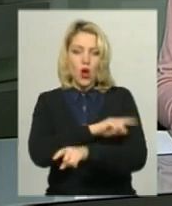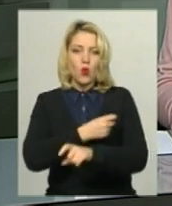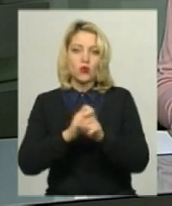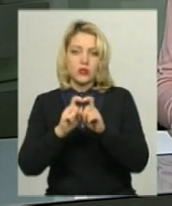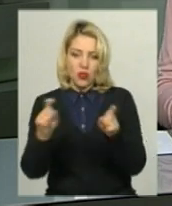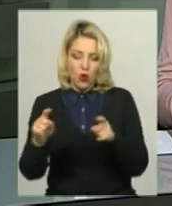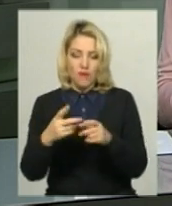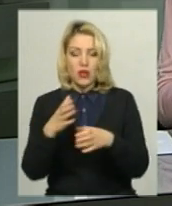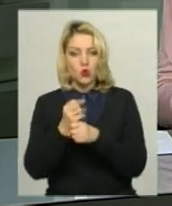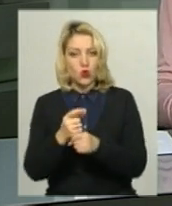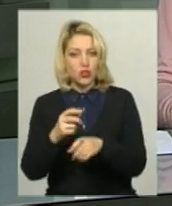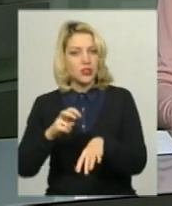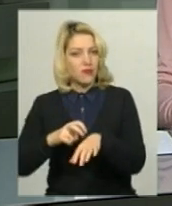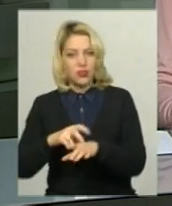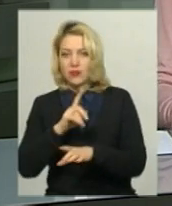передбачається.